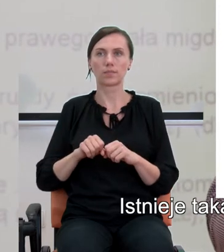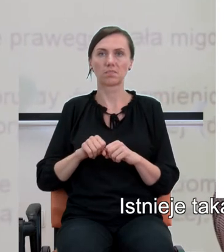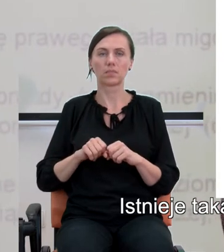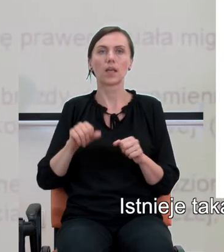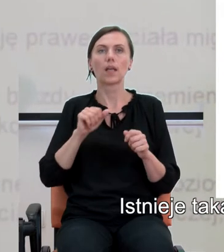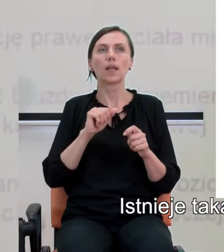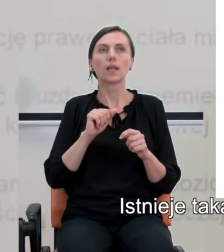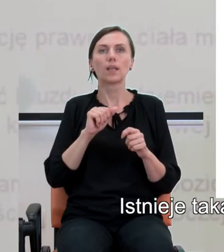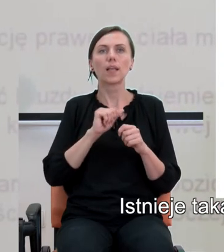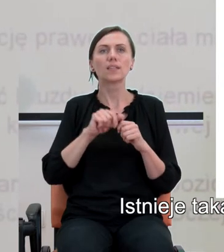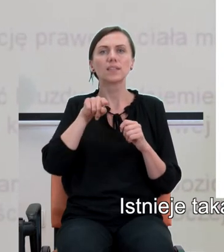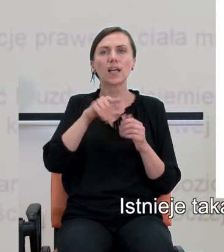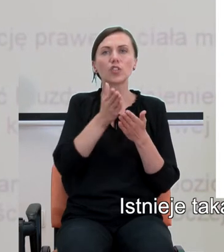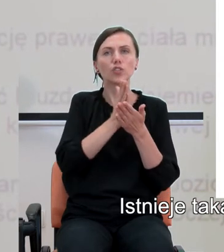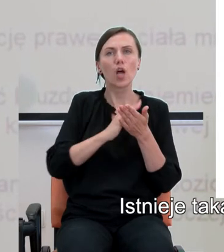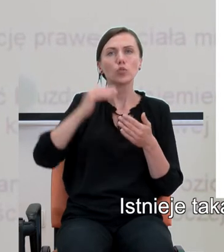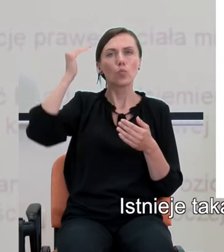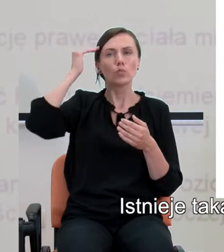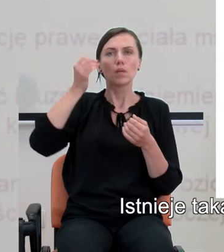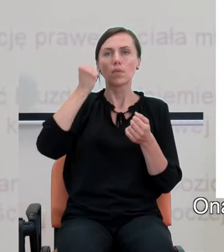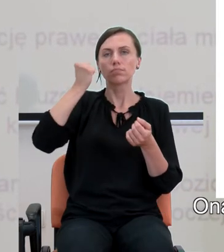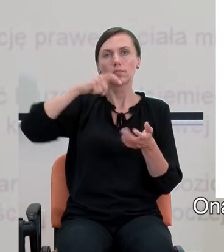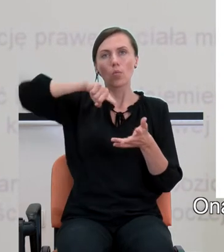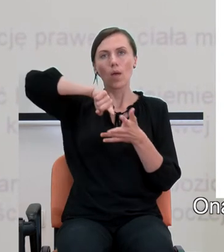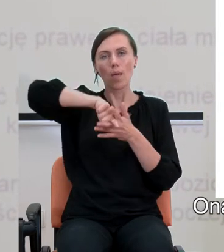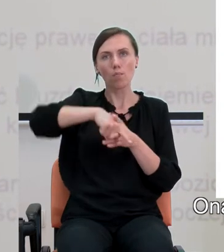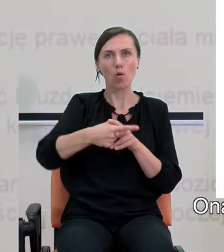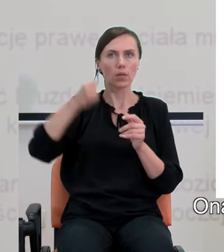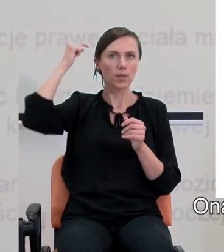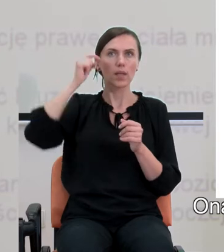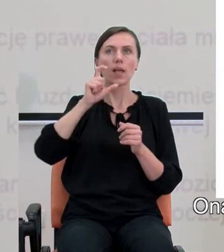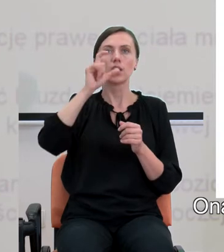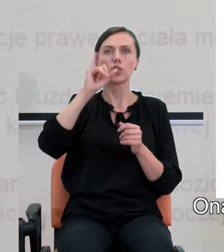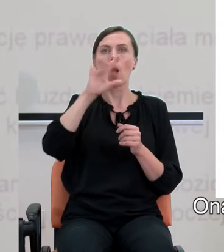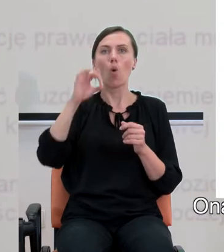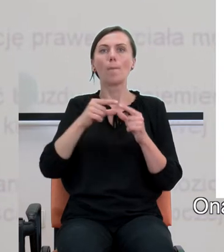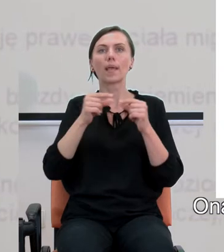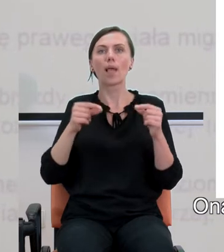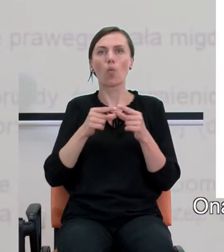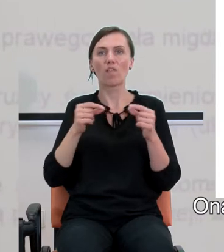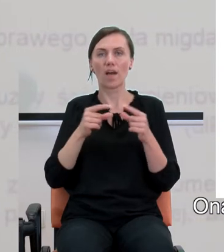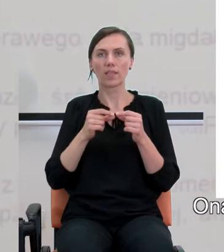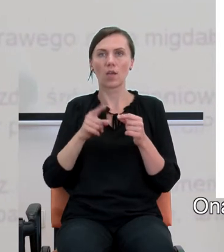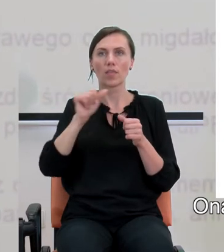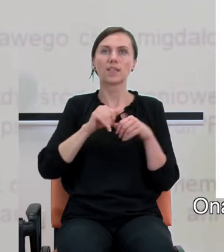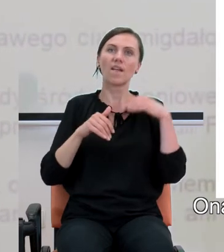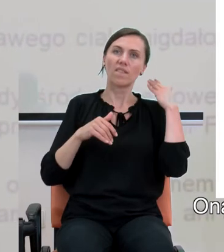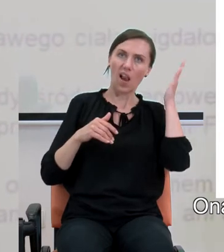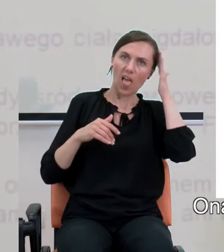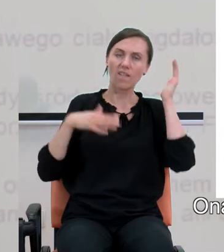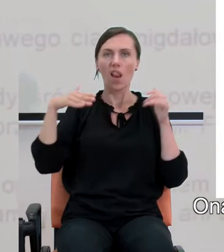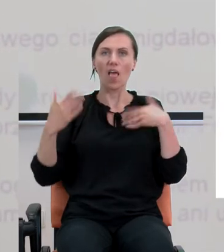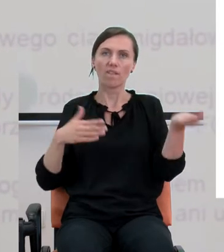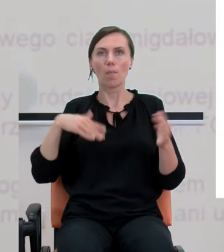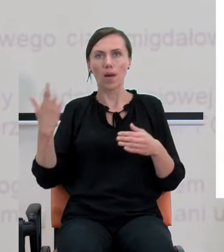która położona jest bardzo głęboko w naszym mózgu. Ona nazywana jest ciałem migdałowatym. Ona jest i w lewej, i w prawej